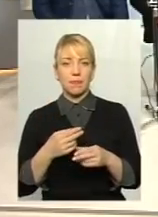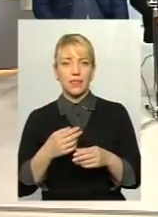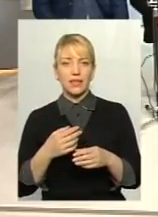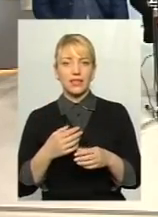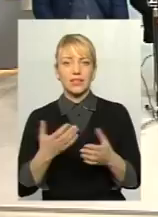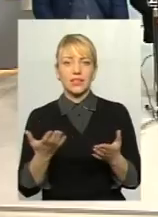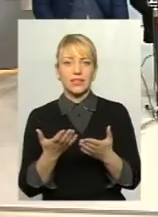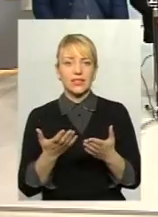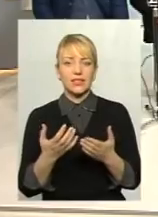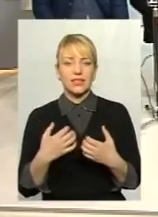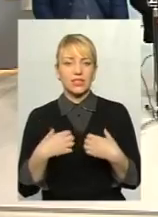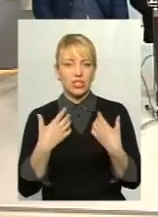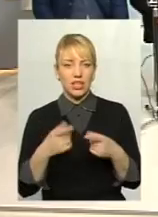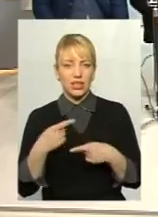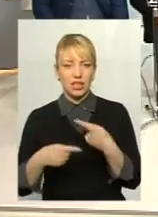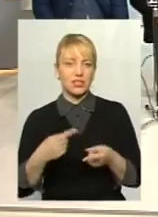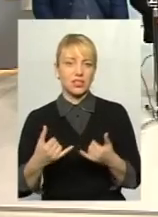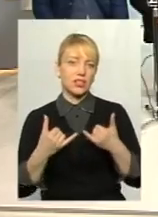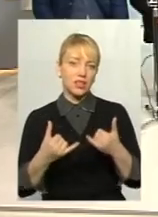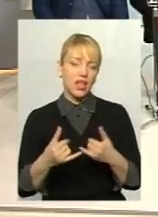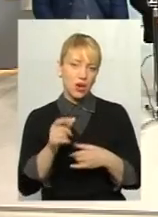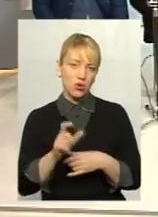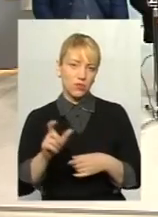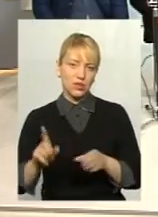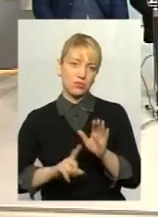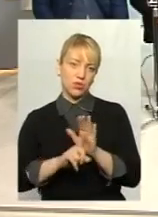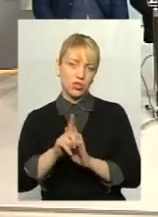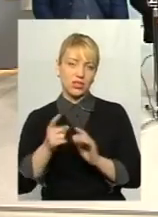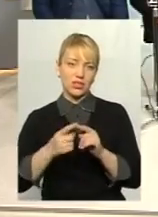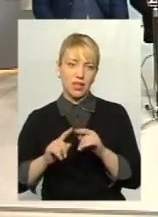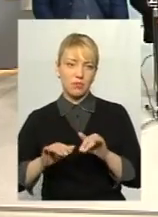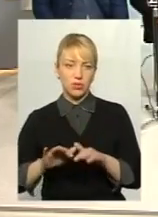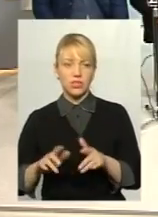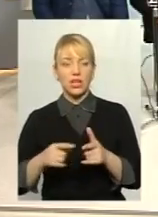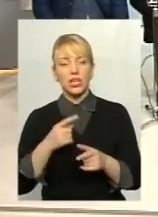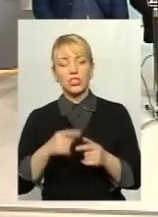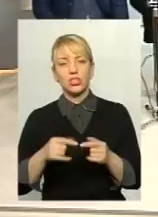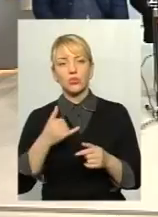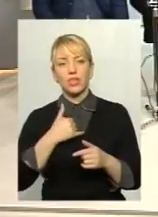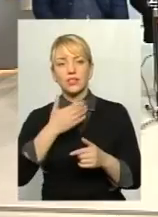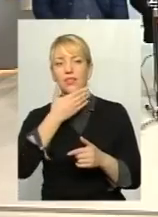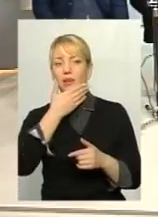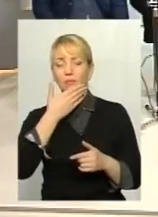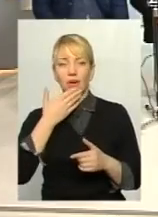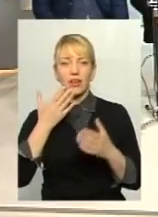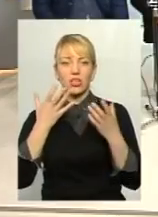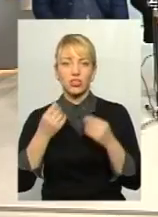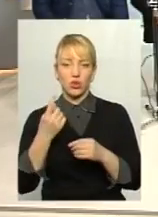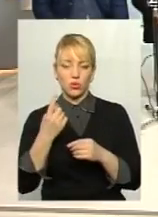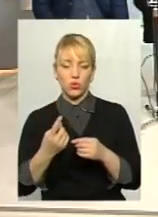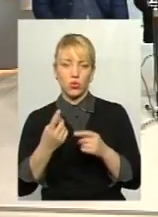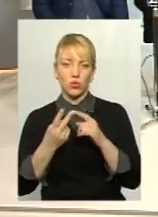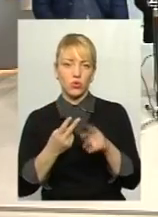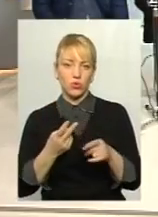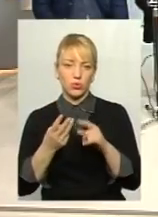наслідків для громадян розпочати цей процес? Чи в нас немає ще одного, другого,